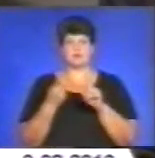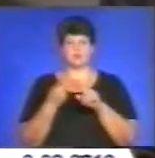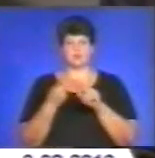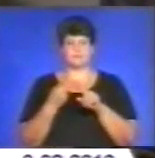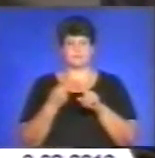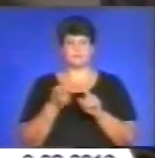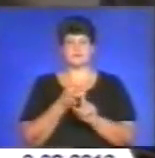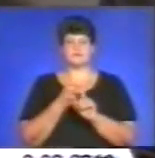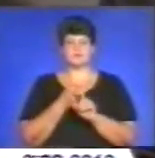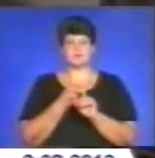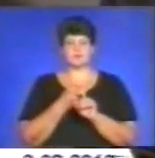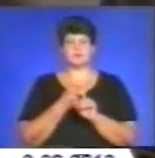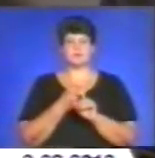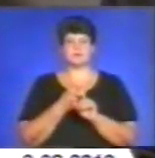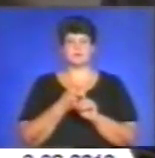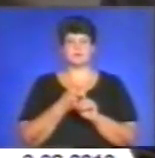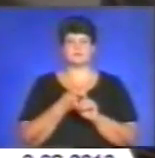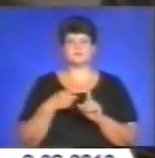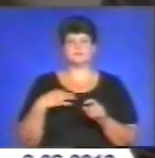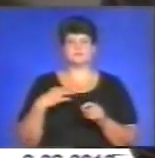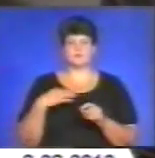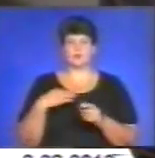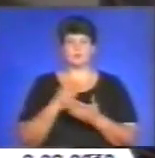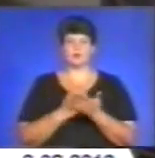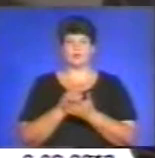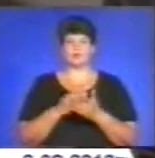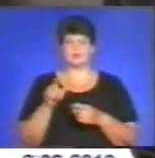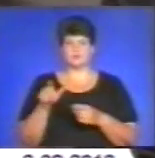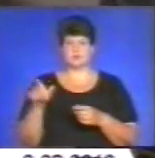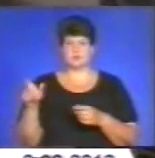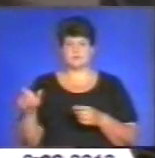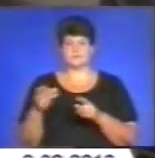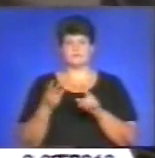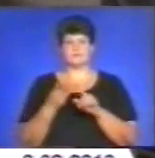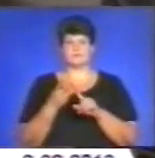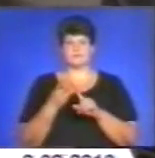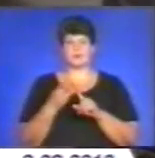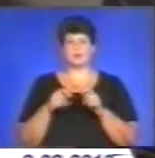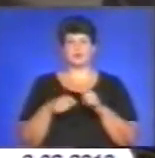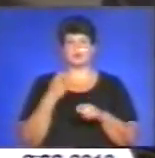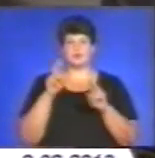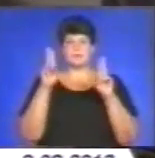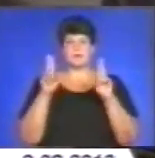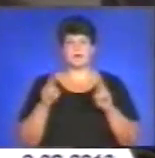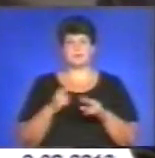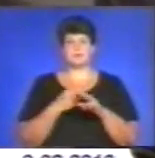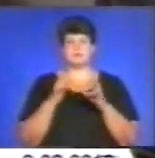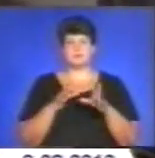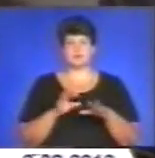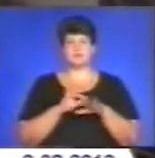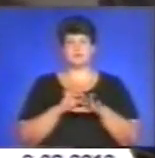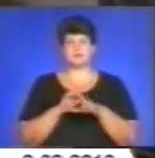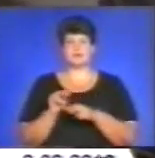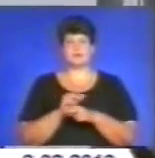внаслідок недбалості обслуговуючого персоналу. Третє, порушення правил безпеки, у тому числі при проведенні